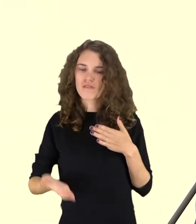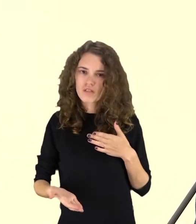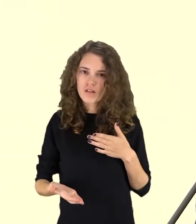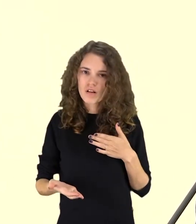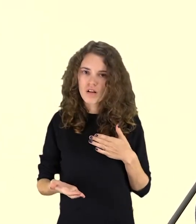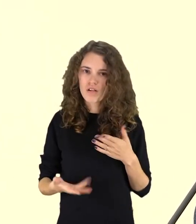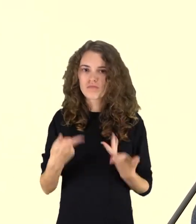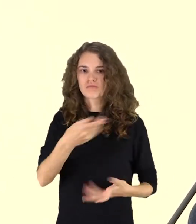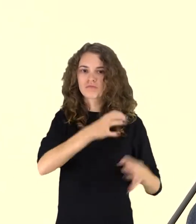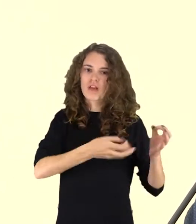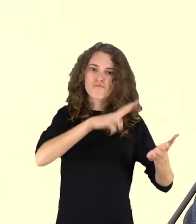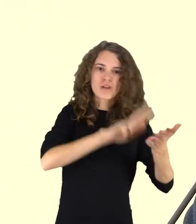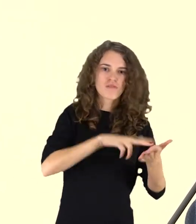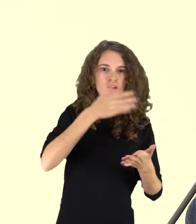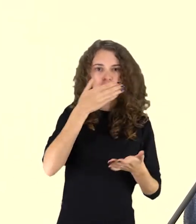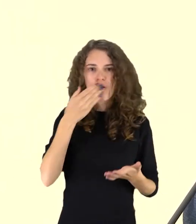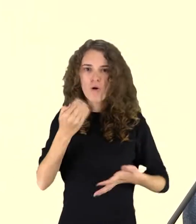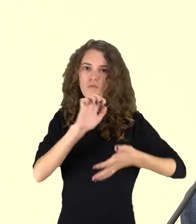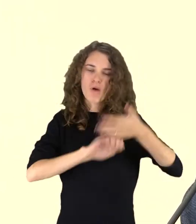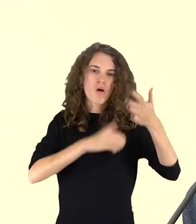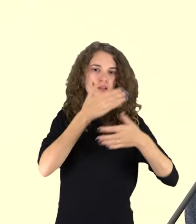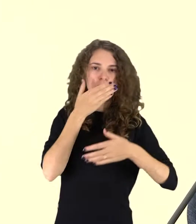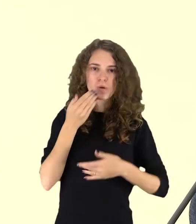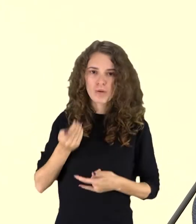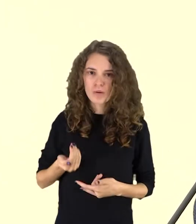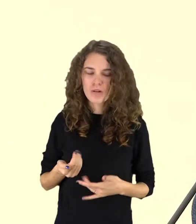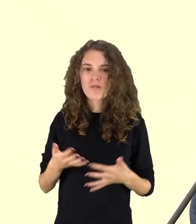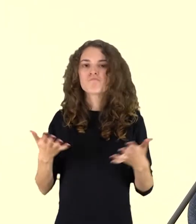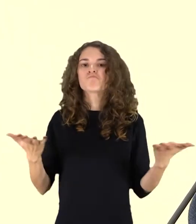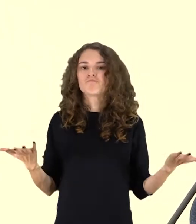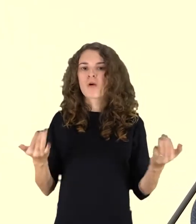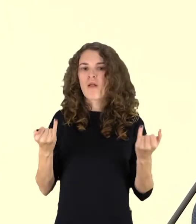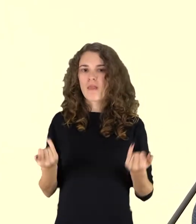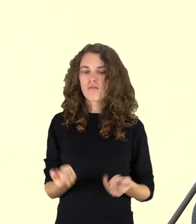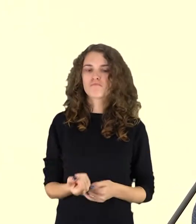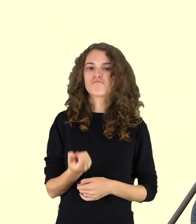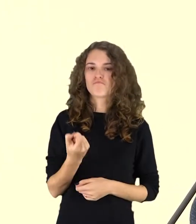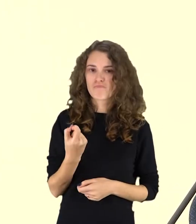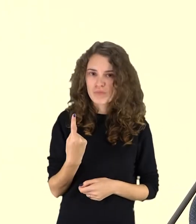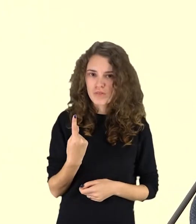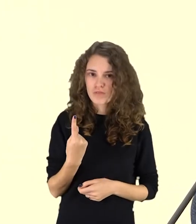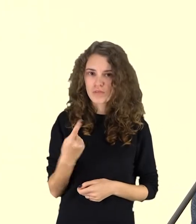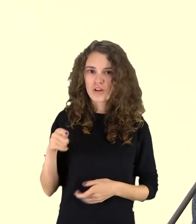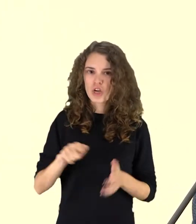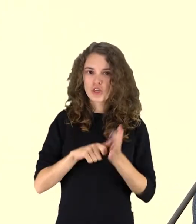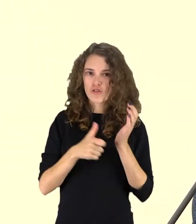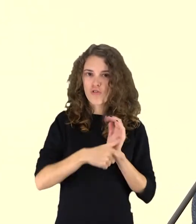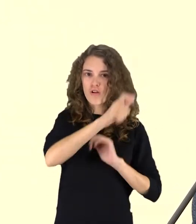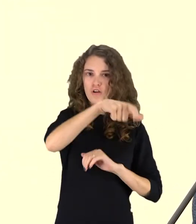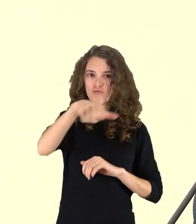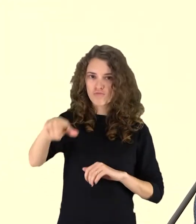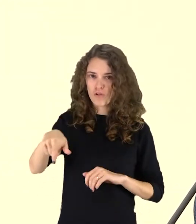nuvažiavo, įvertinimų nebuvo, administracinį nuokaudų nebuvo. Ir atsitiko taip, kad atsitiko, kad